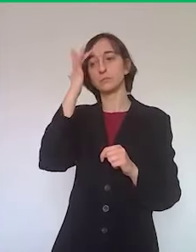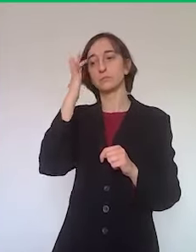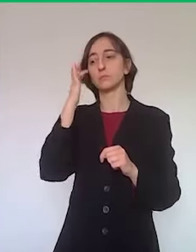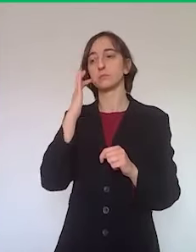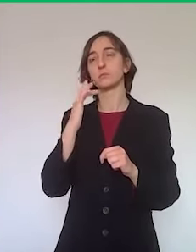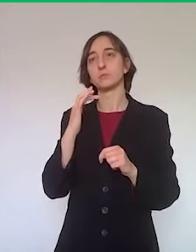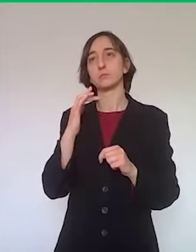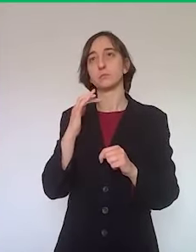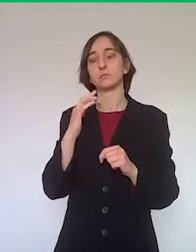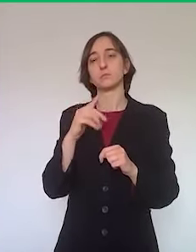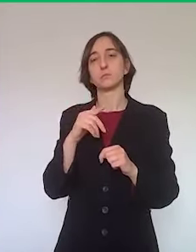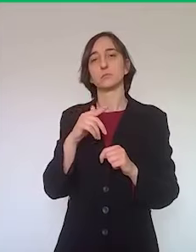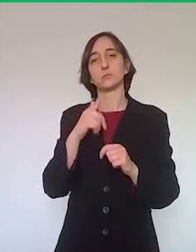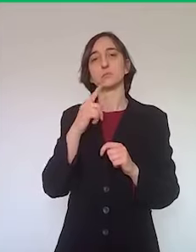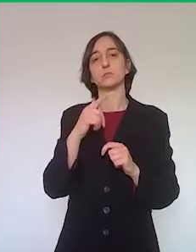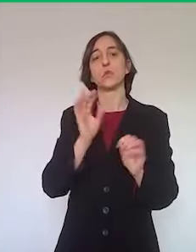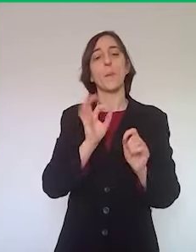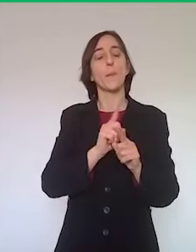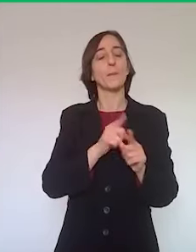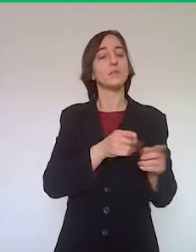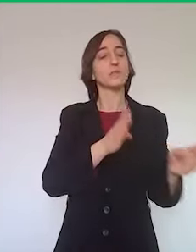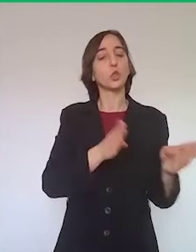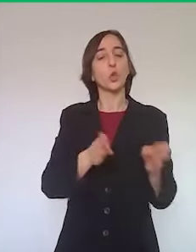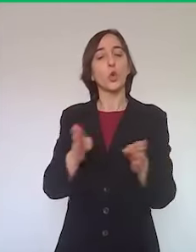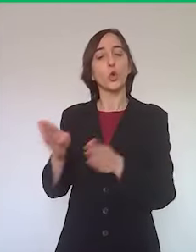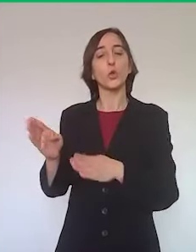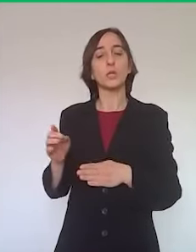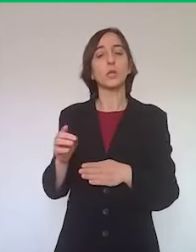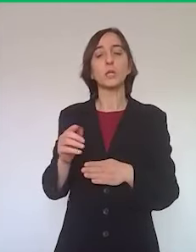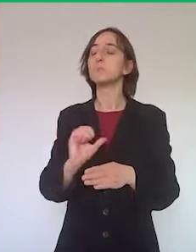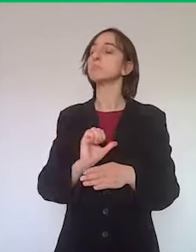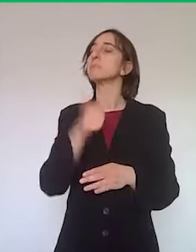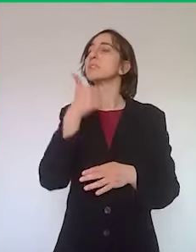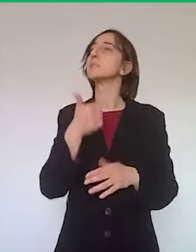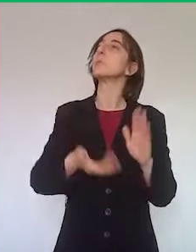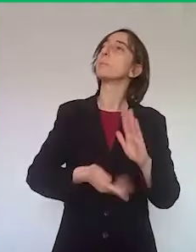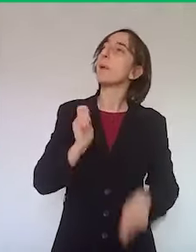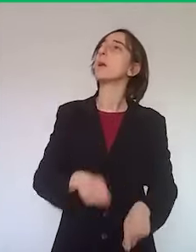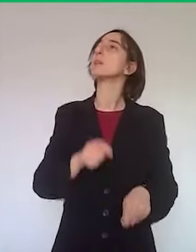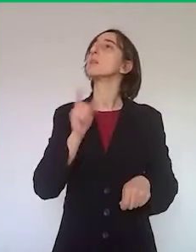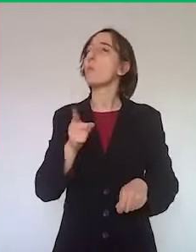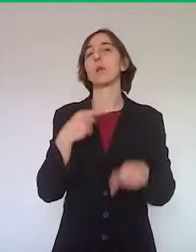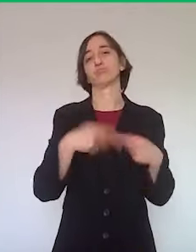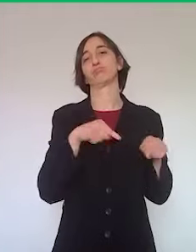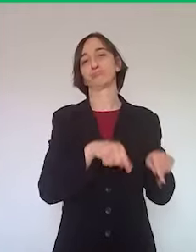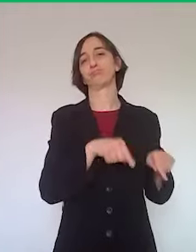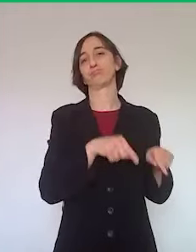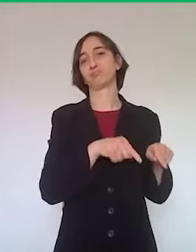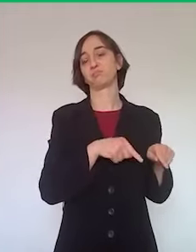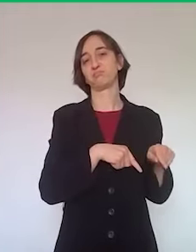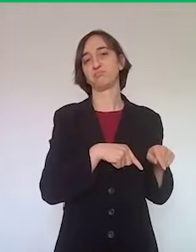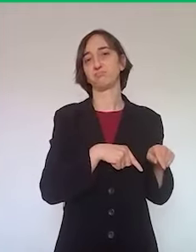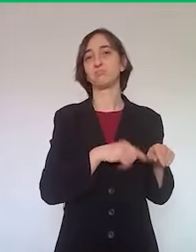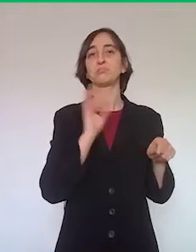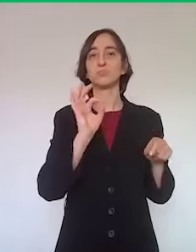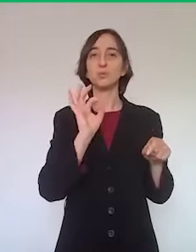in qualche modo candidati a ripartire per primi di individuare proprio questo. Sarebbe un segnale molto importante, ce lo chiedono